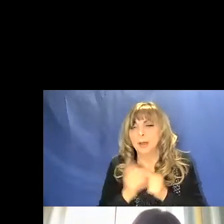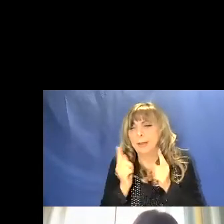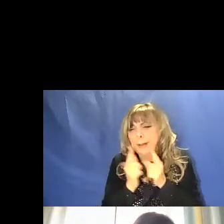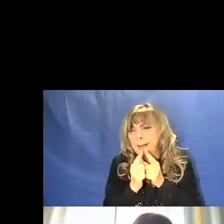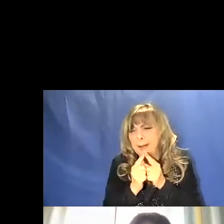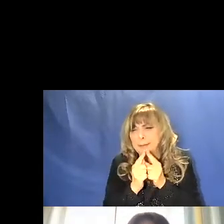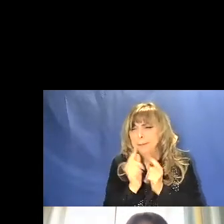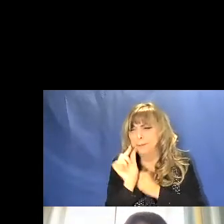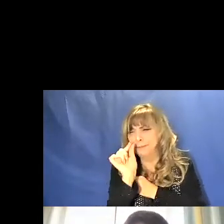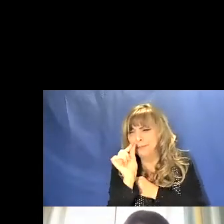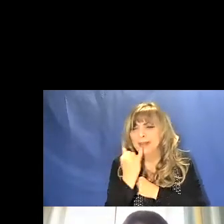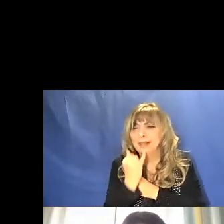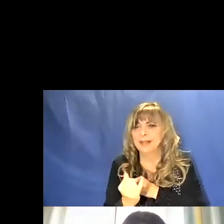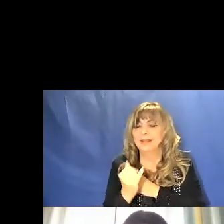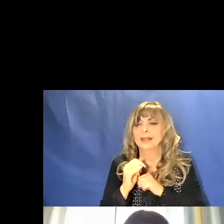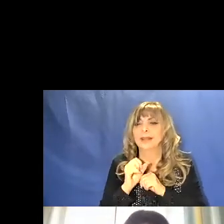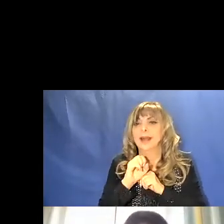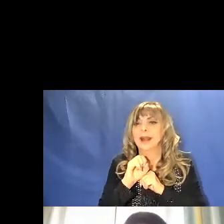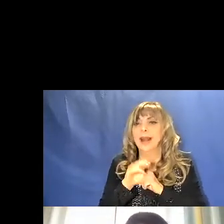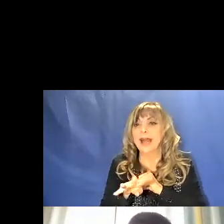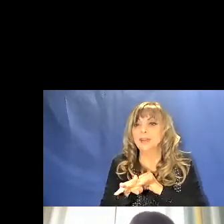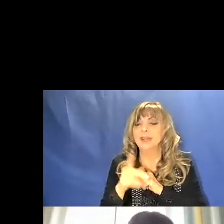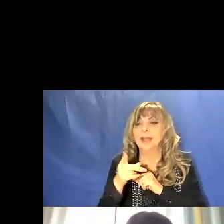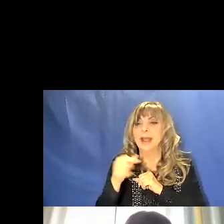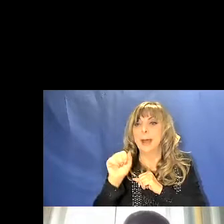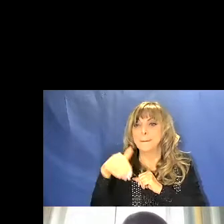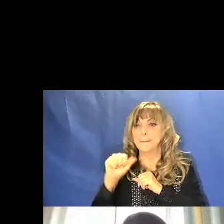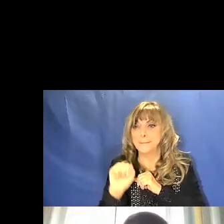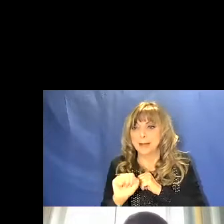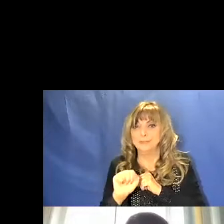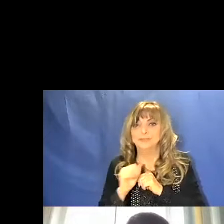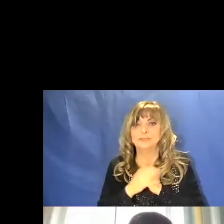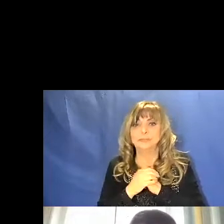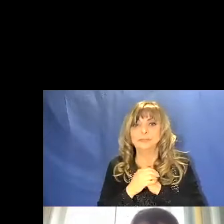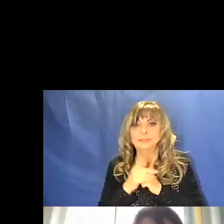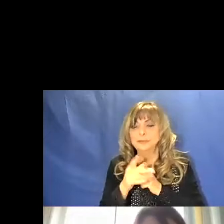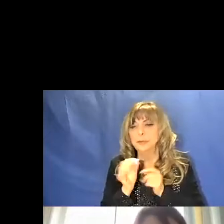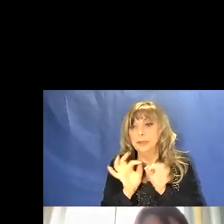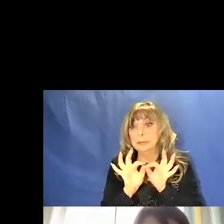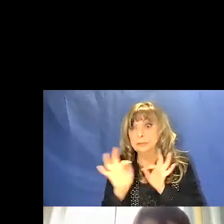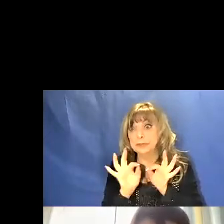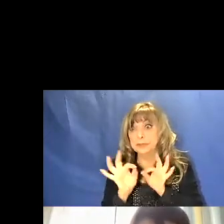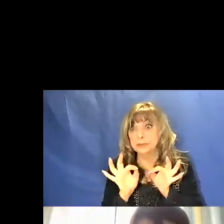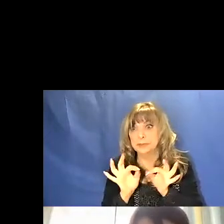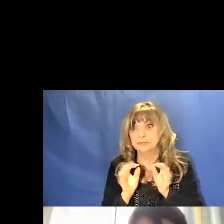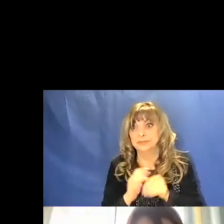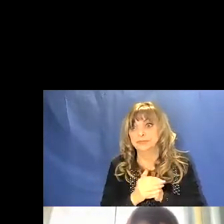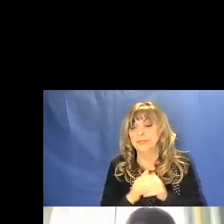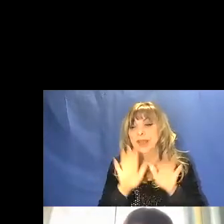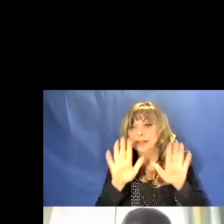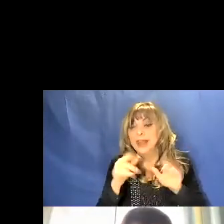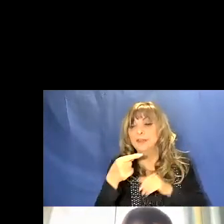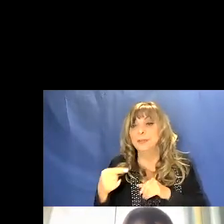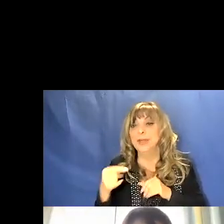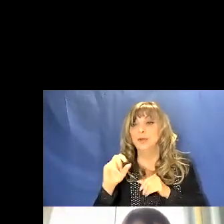energetici, sono i raggi gamma, e qui siamo alle dimensioni di 10 alla meno 12,